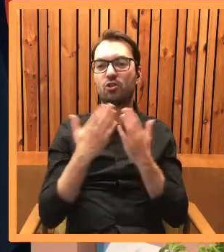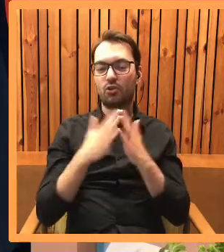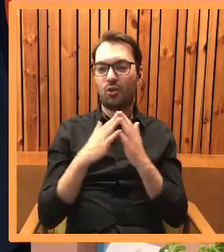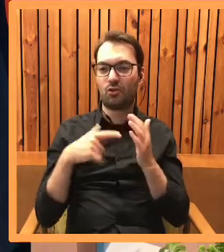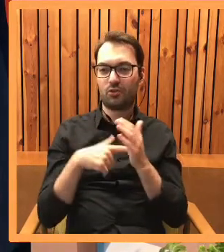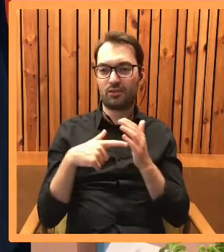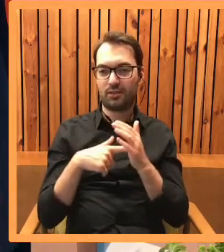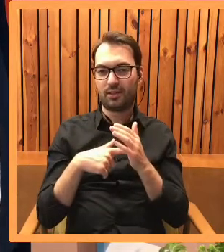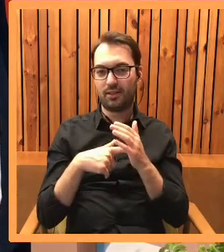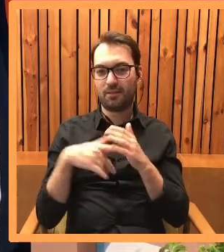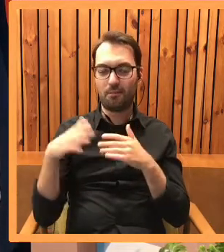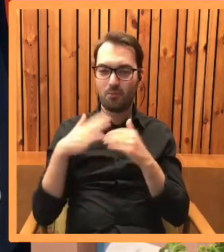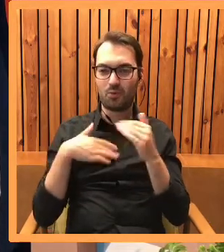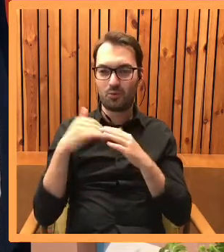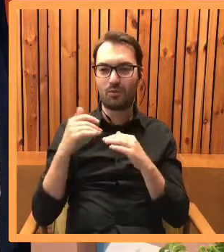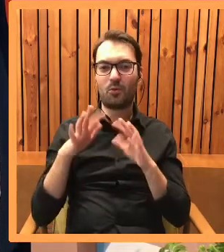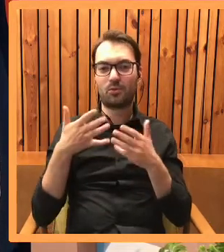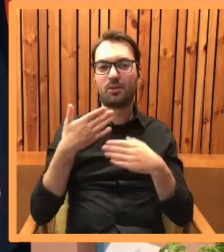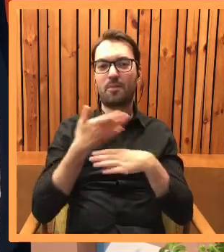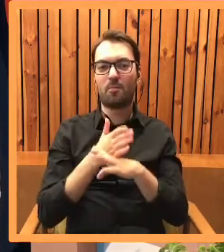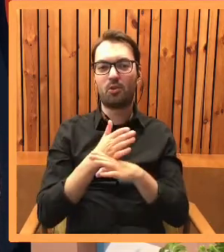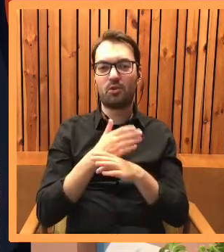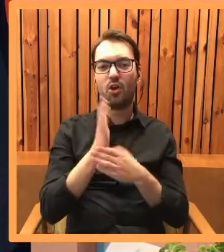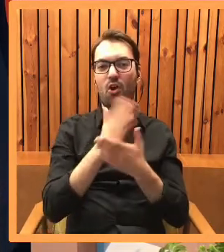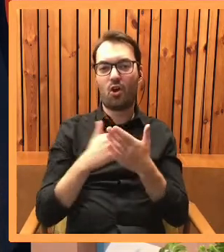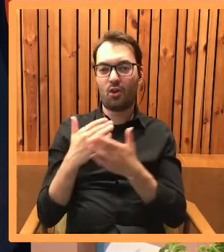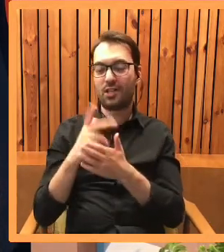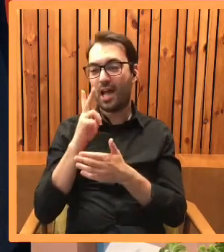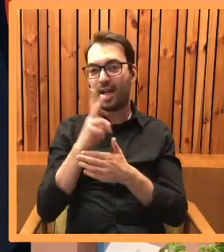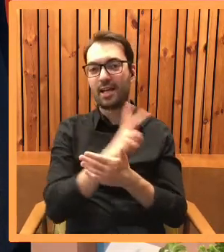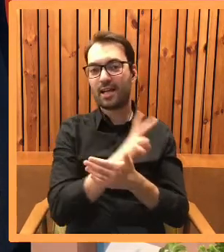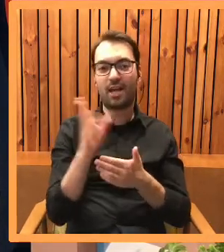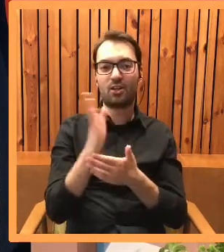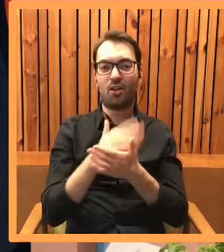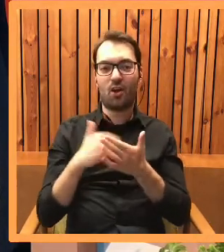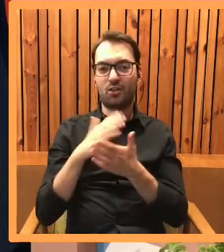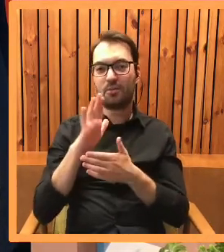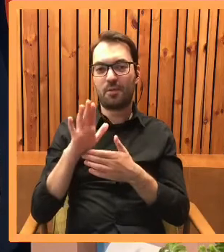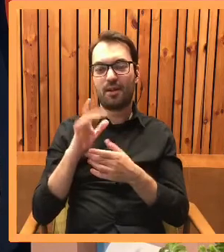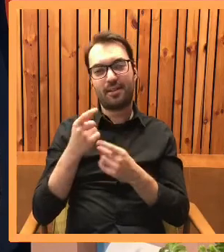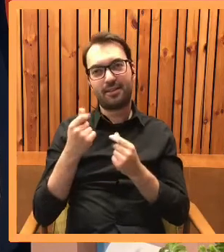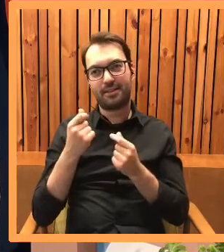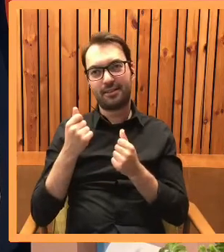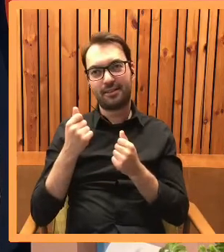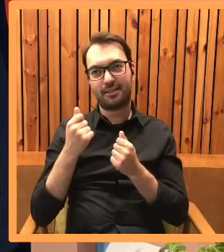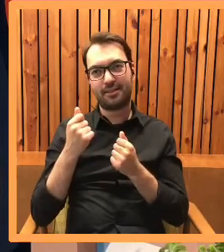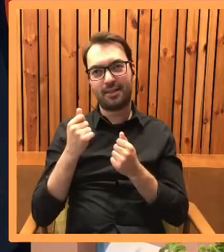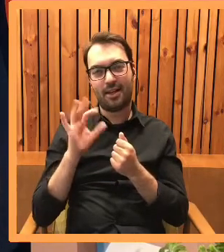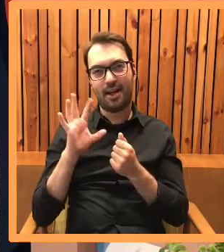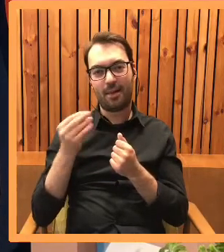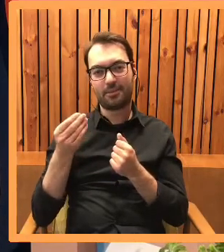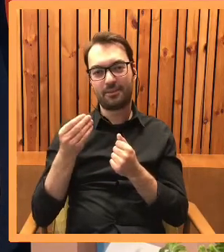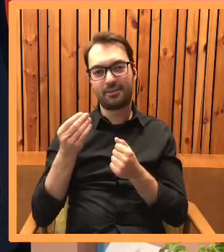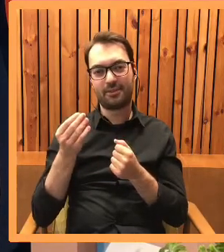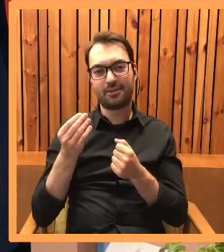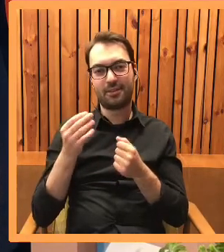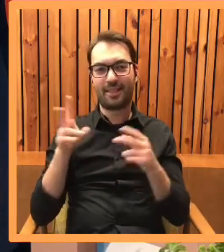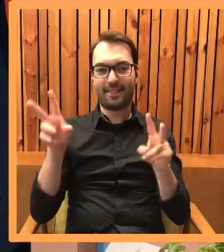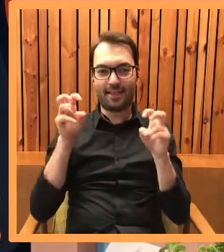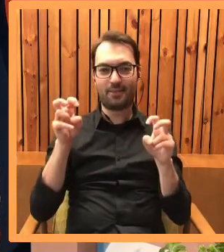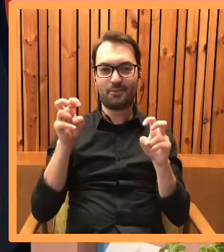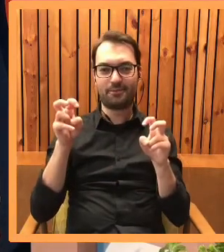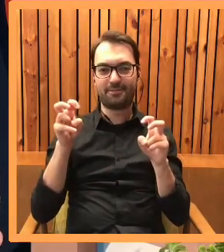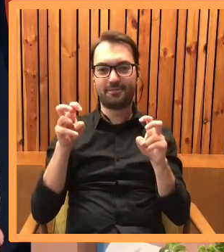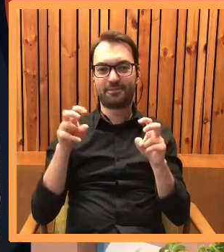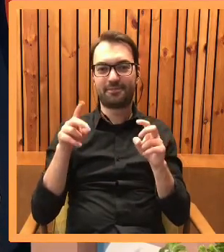Cię kocham, Ty miał, która jest podzielona na rozdziały, ale każdy rozdział ma swój bardzo specyficzny, bardzo konkretny tytuł.